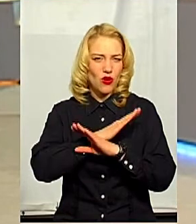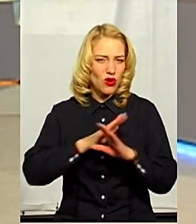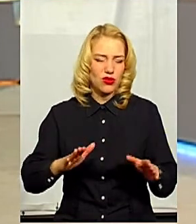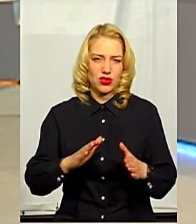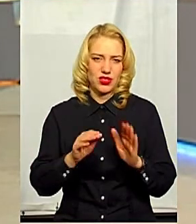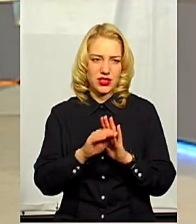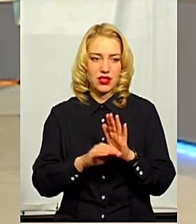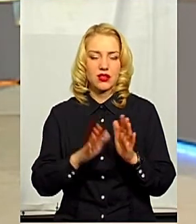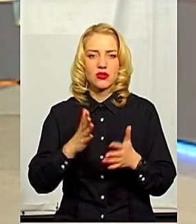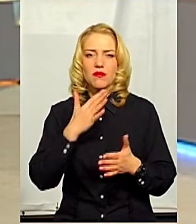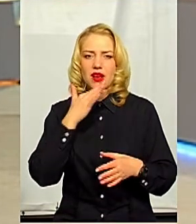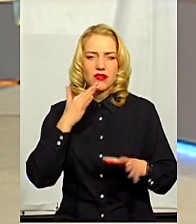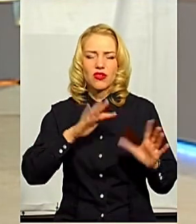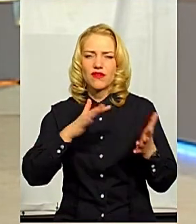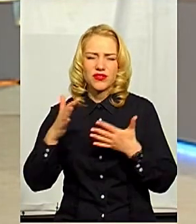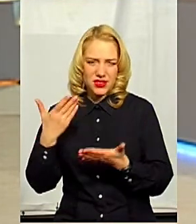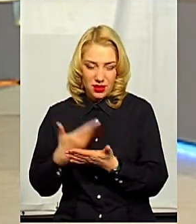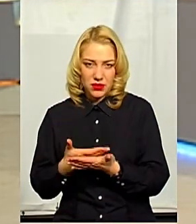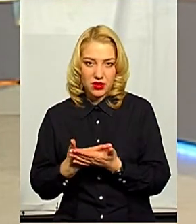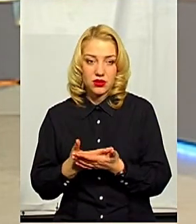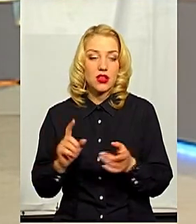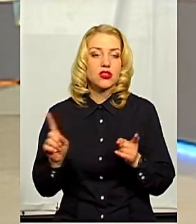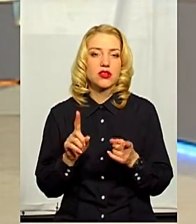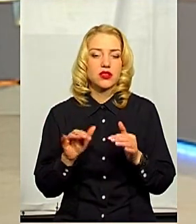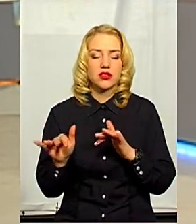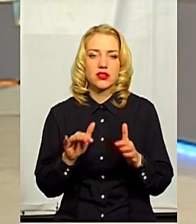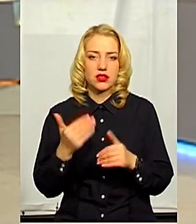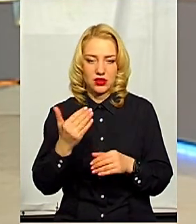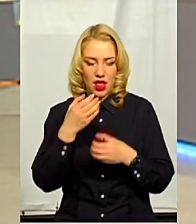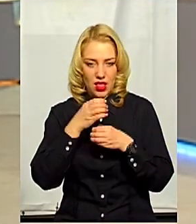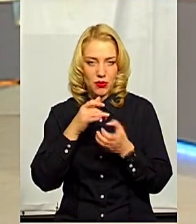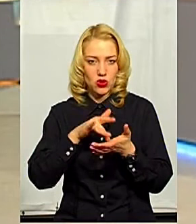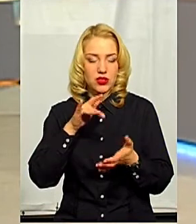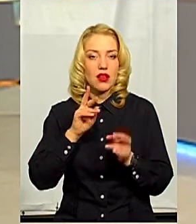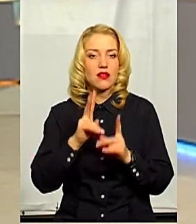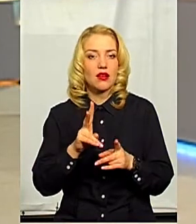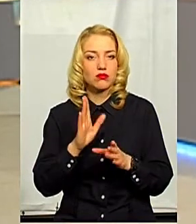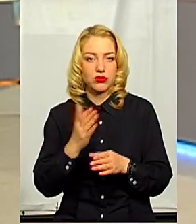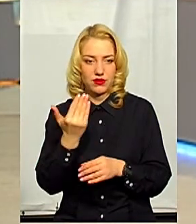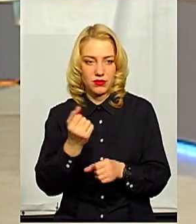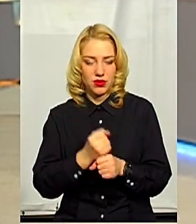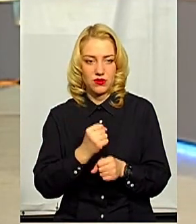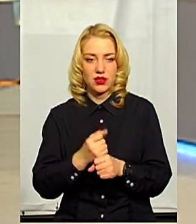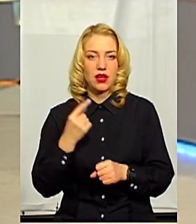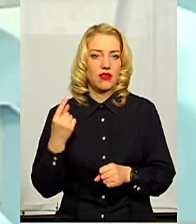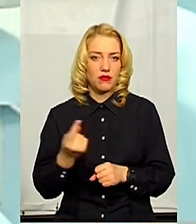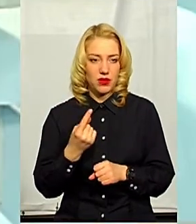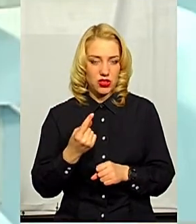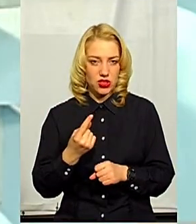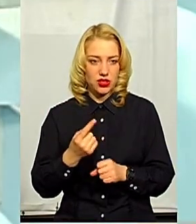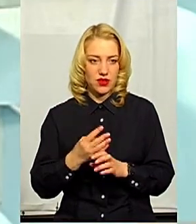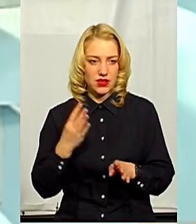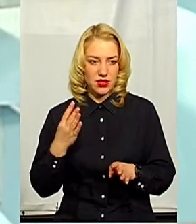якщо дуже багато буде випадків, от який алгоритм дій от лабораторного центру, як випрацювати? Ну, перш за все,